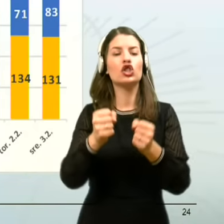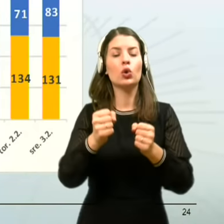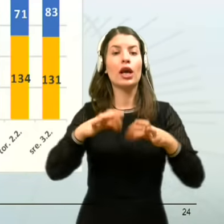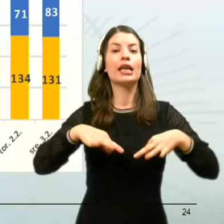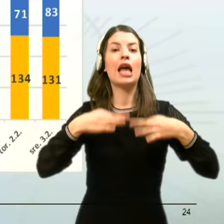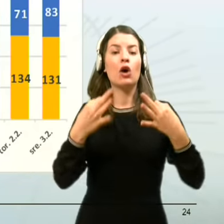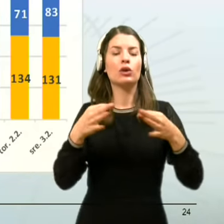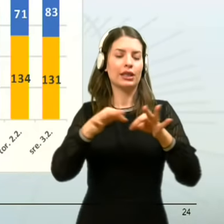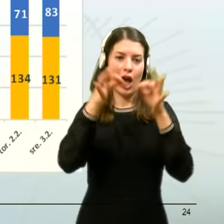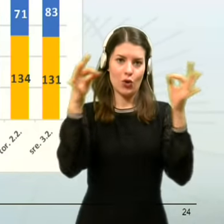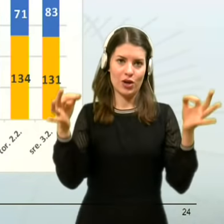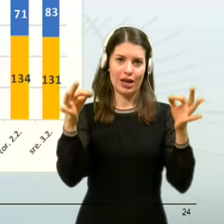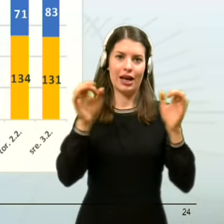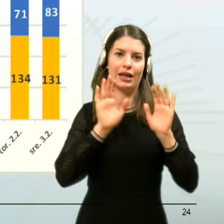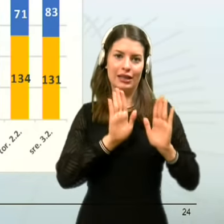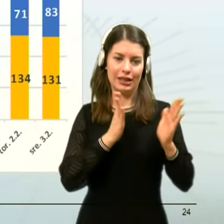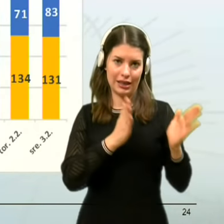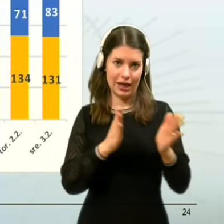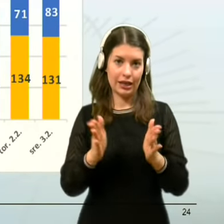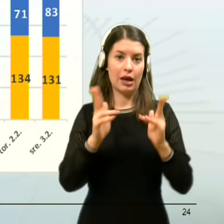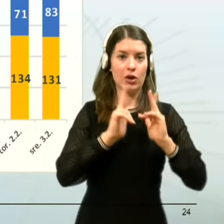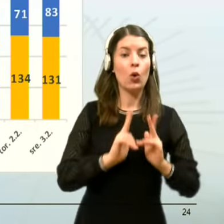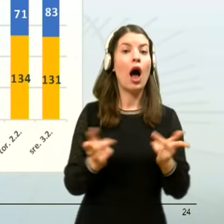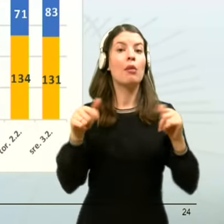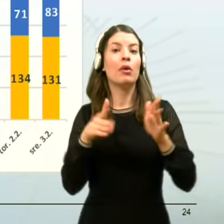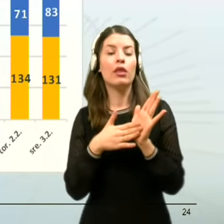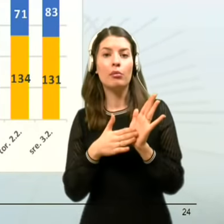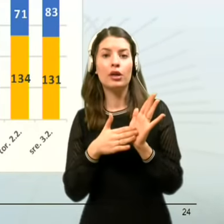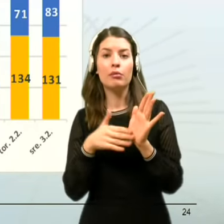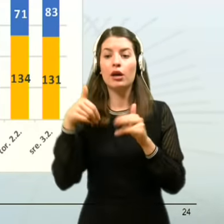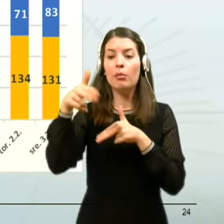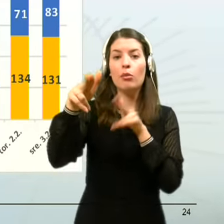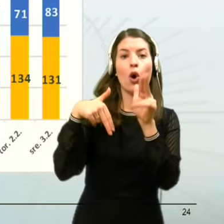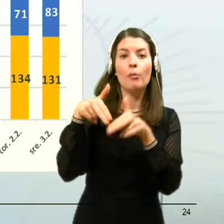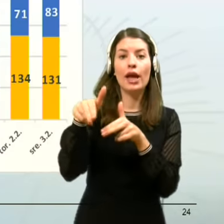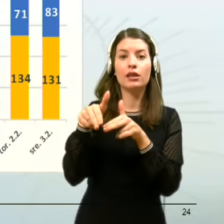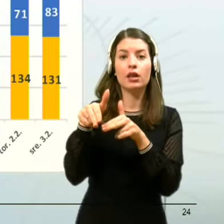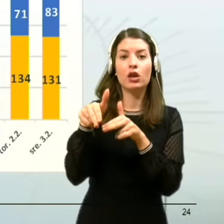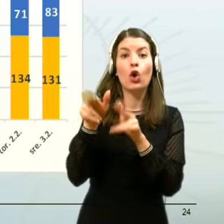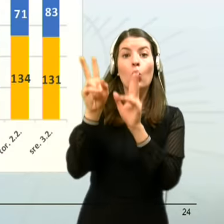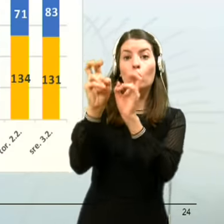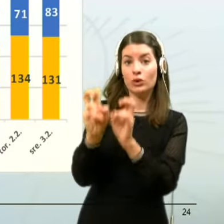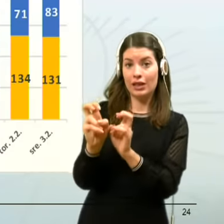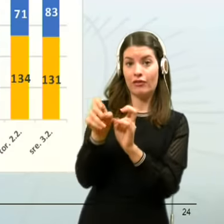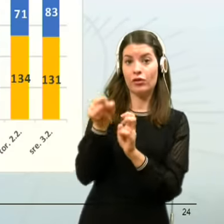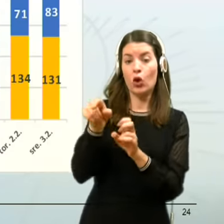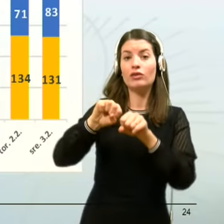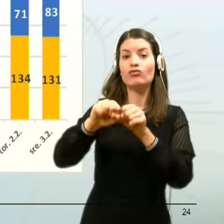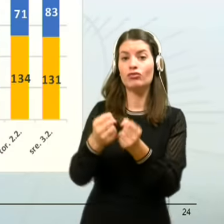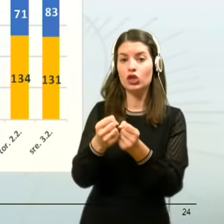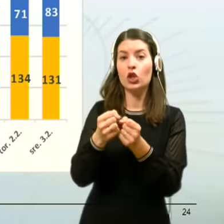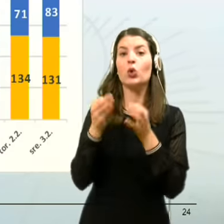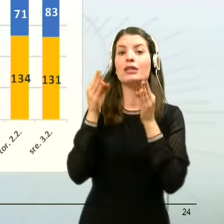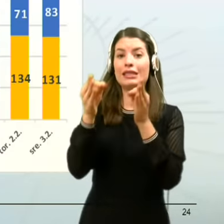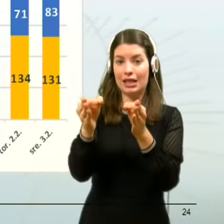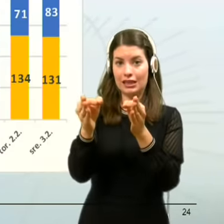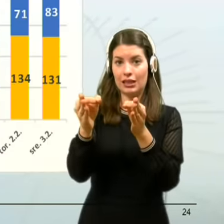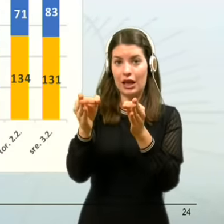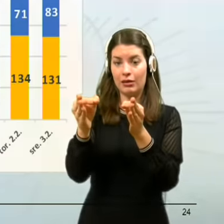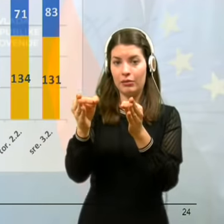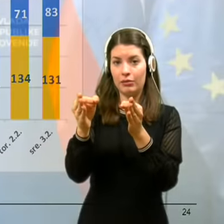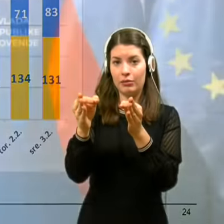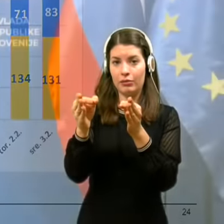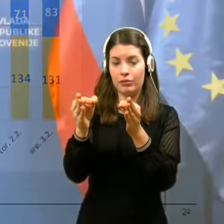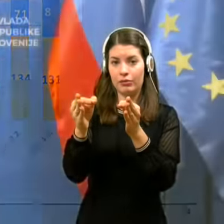ali pri nadzorov cestnega prometa, ko smo recimo vstavili voznika vozila zaradi kršitve cestno prometnih predpisov ali pa